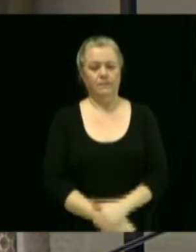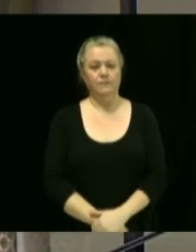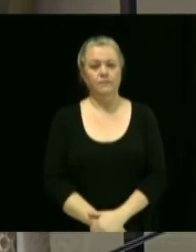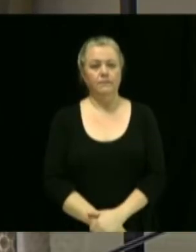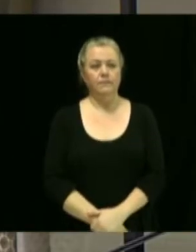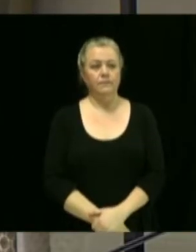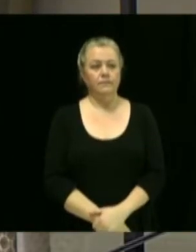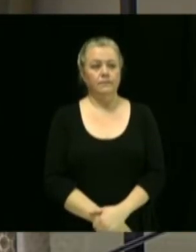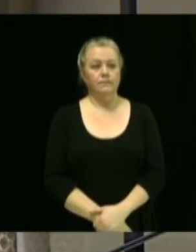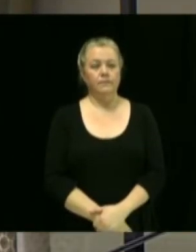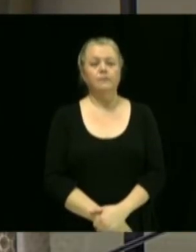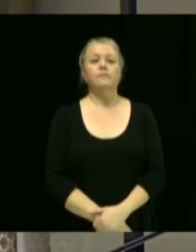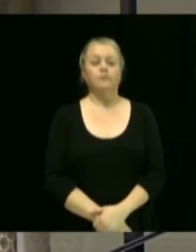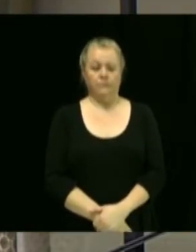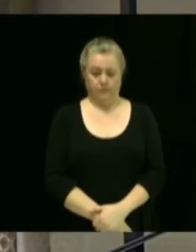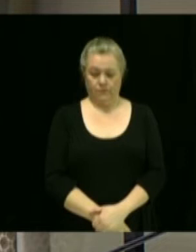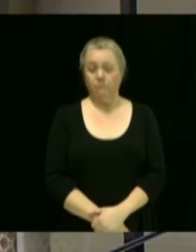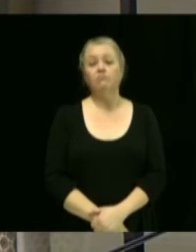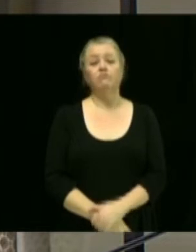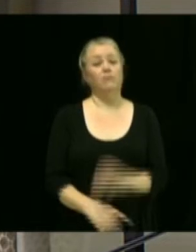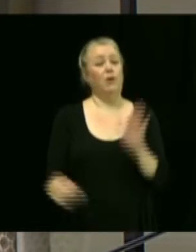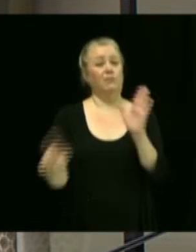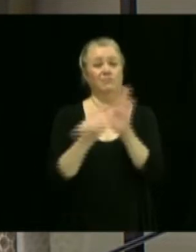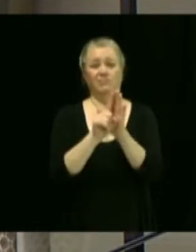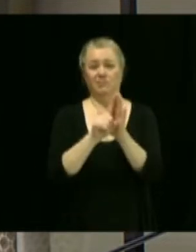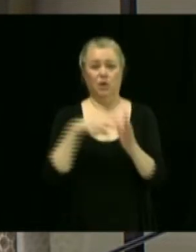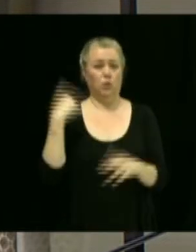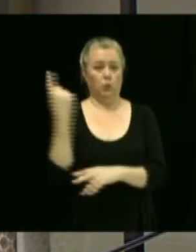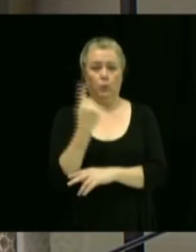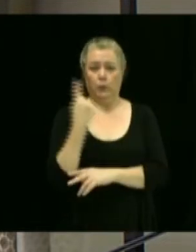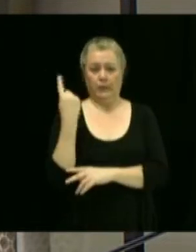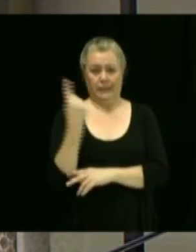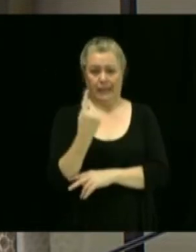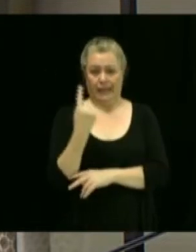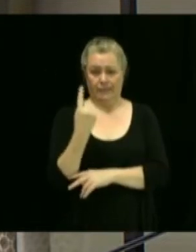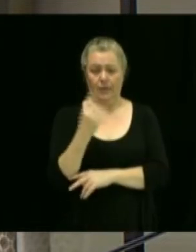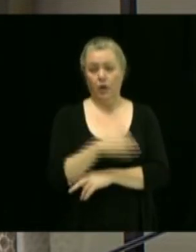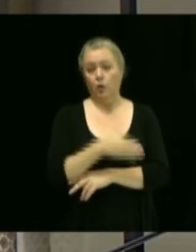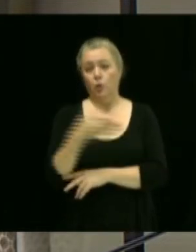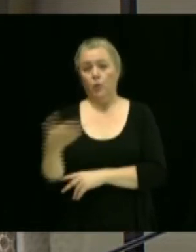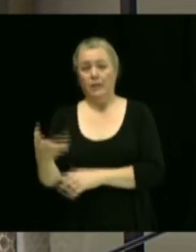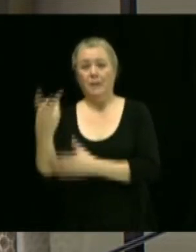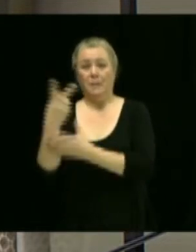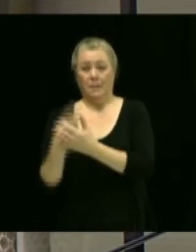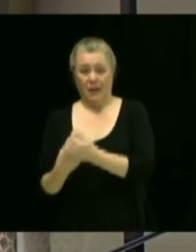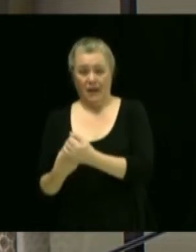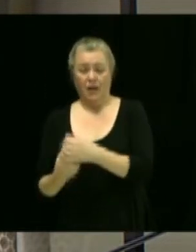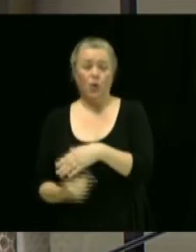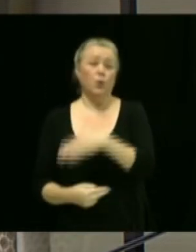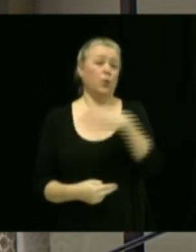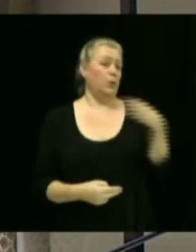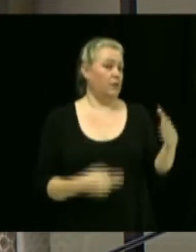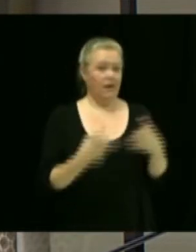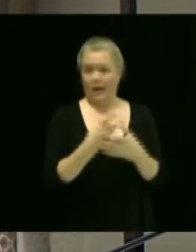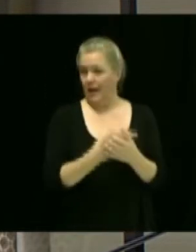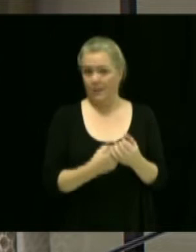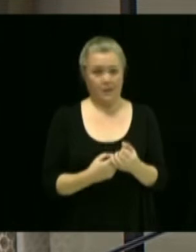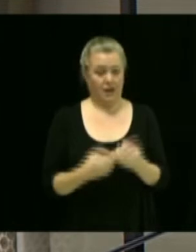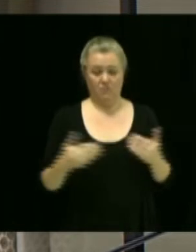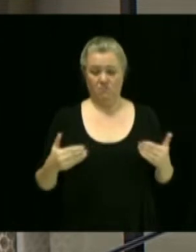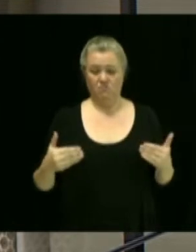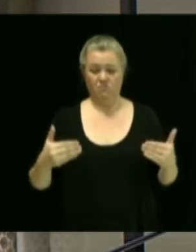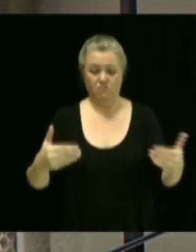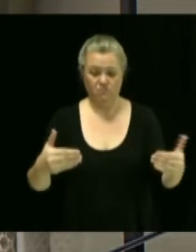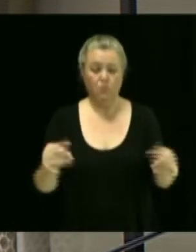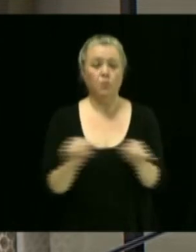On parle d'une interdiction en tout temps sur une partie de la rue La Rivière du côté paire et impaire sur une distance d'environ 50 m et